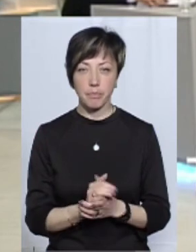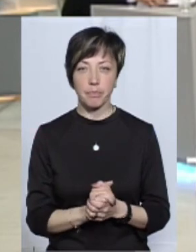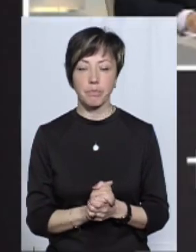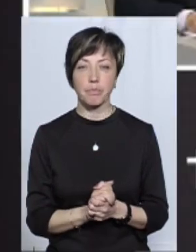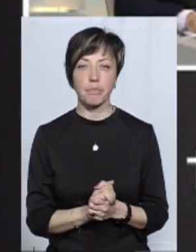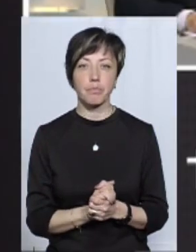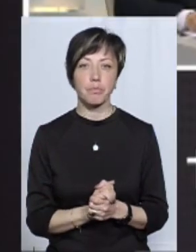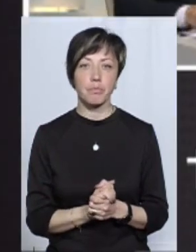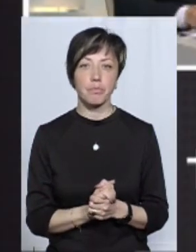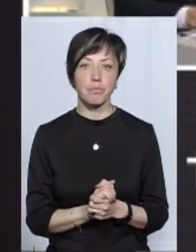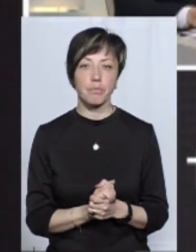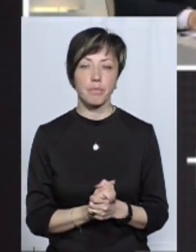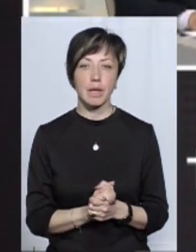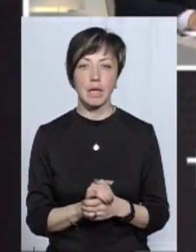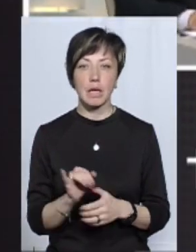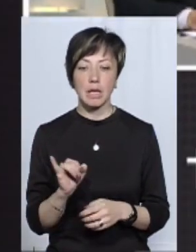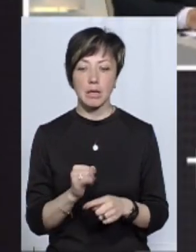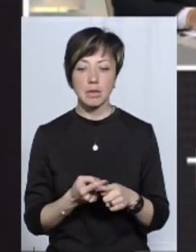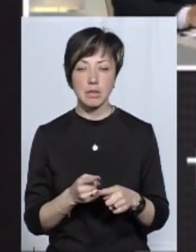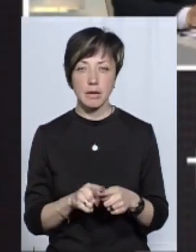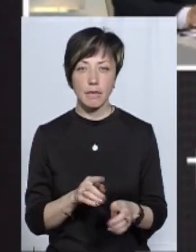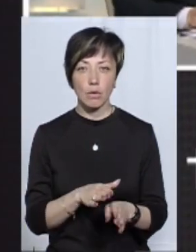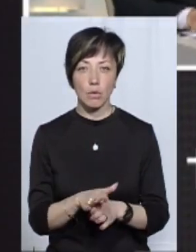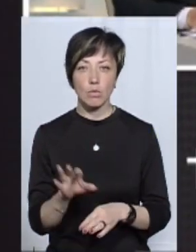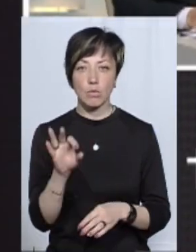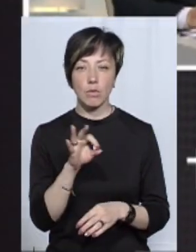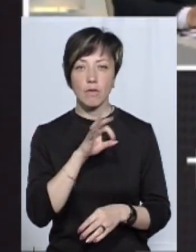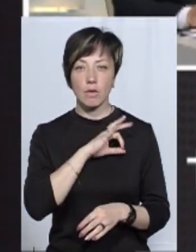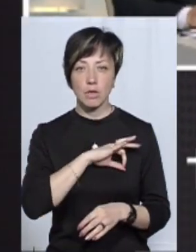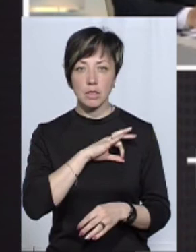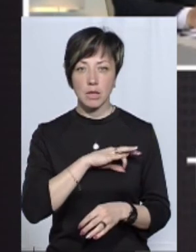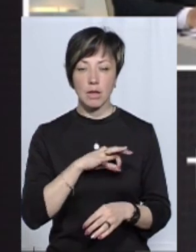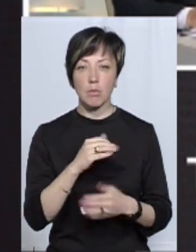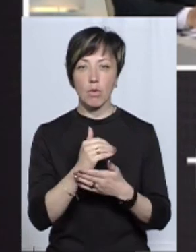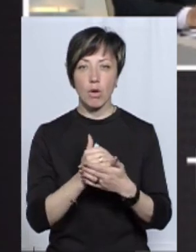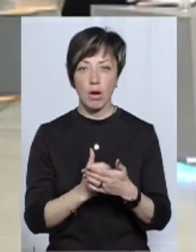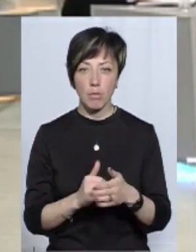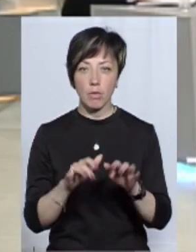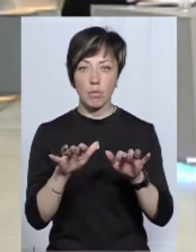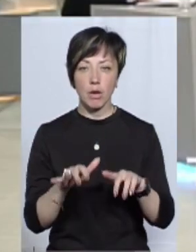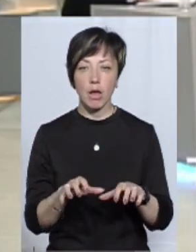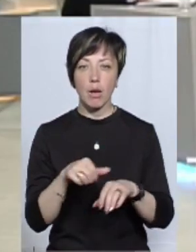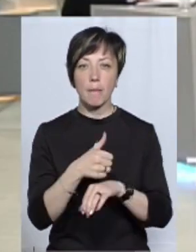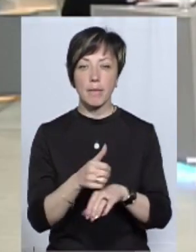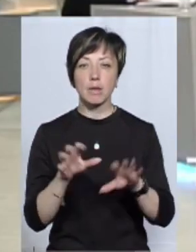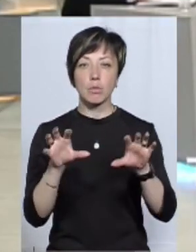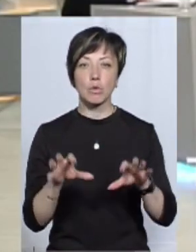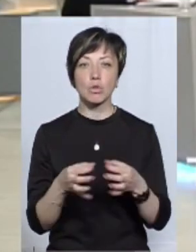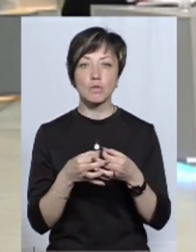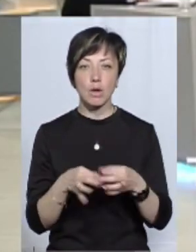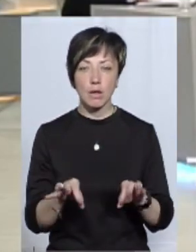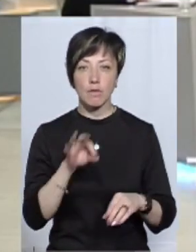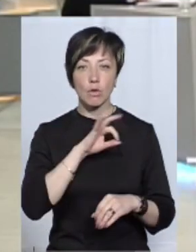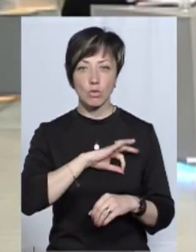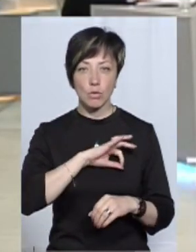податкового, і ми його виконуємо. Що стосується використання Швакенет, митним кодексом дозволяється